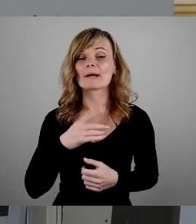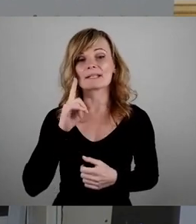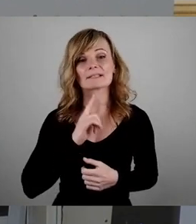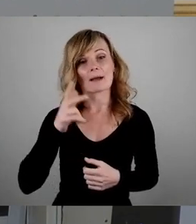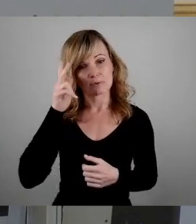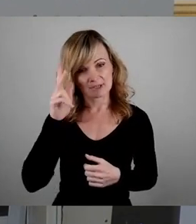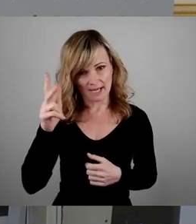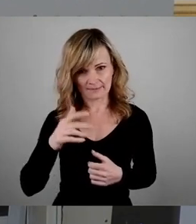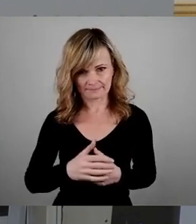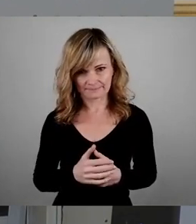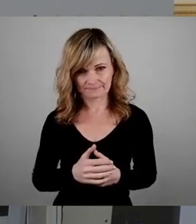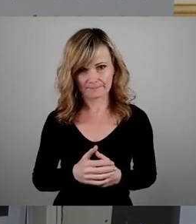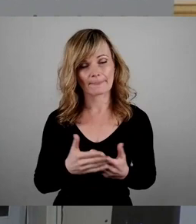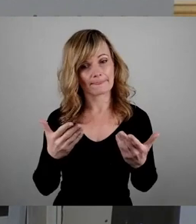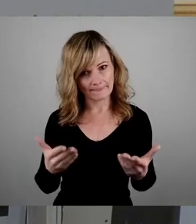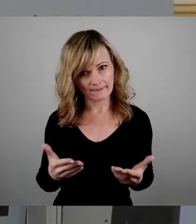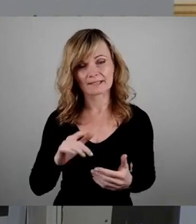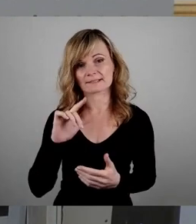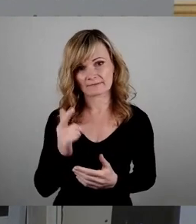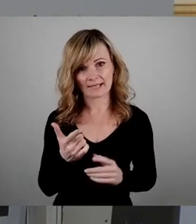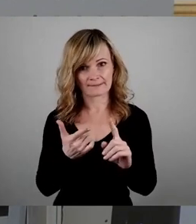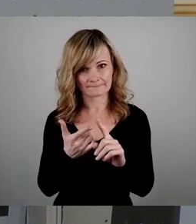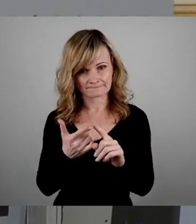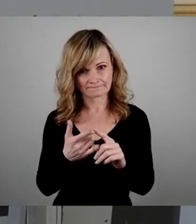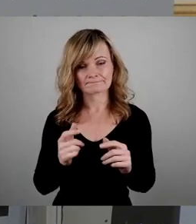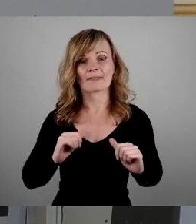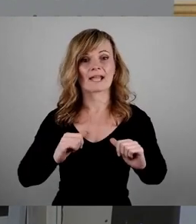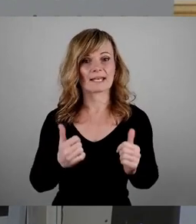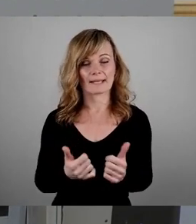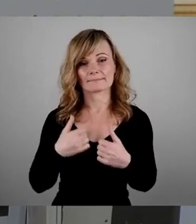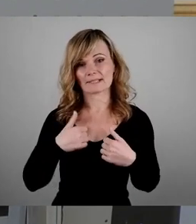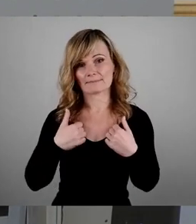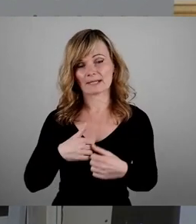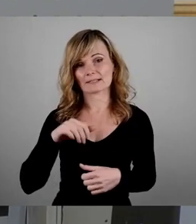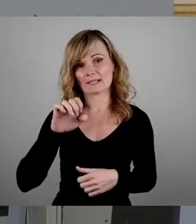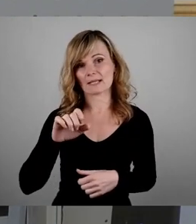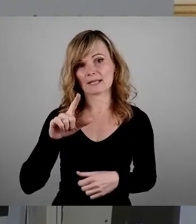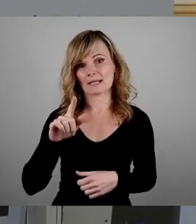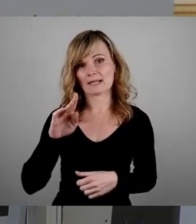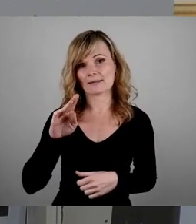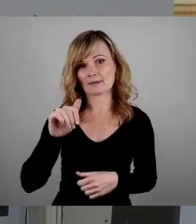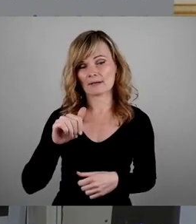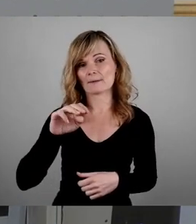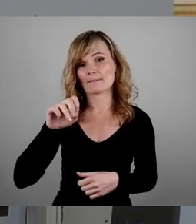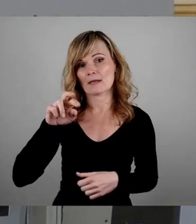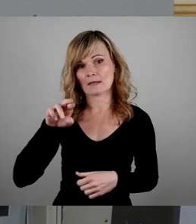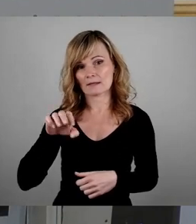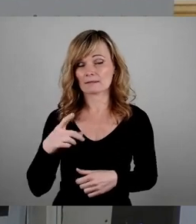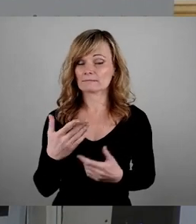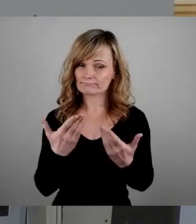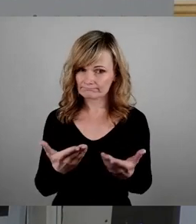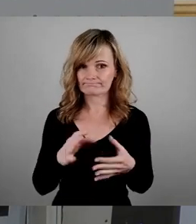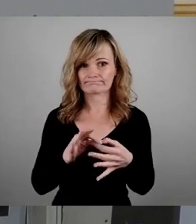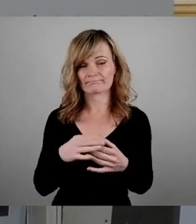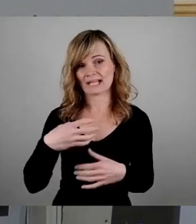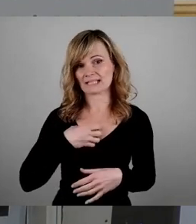weiterhin im Dresdner Westen das Erlebnisbad Elba-Mahre. Und das Erlebnisbad Elba-Mahre hat